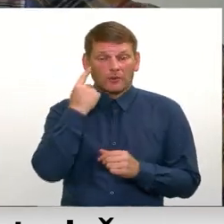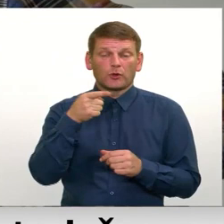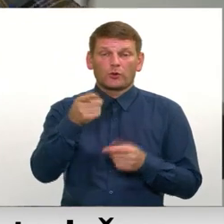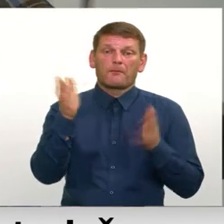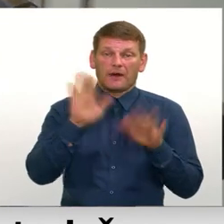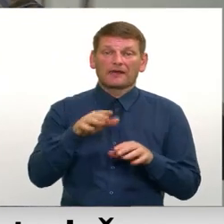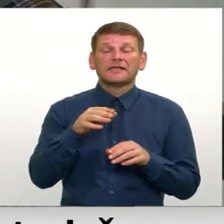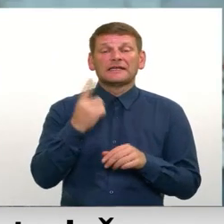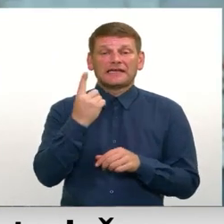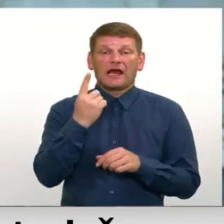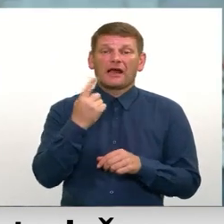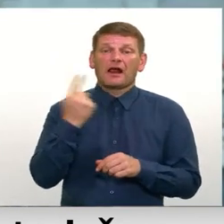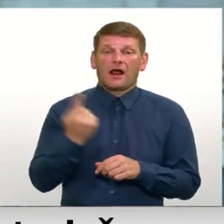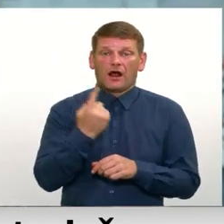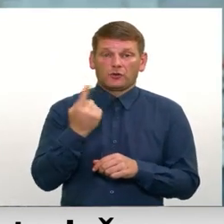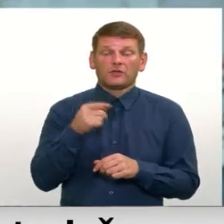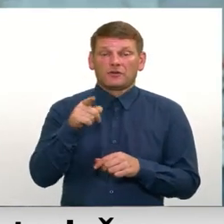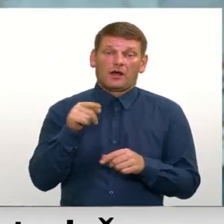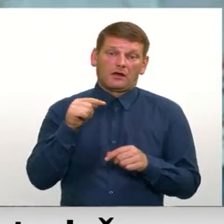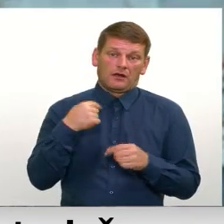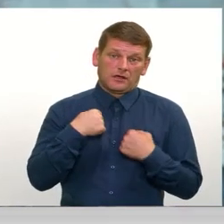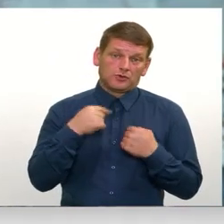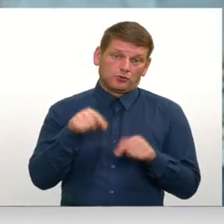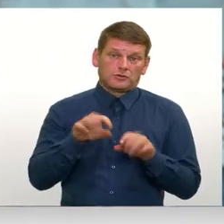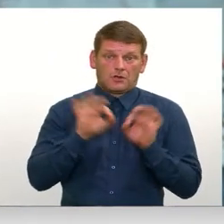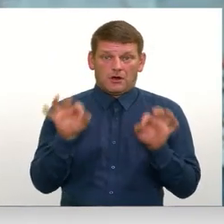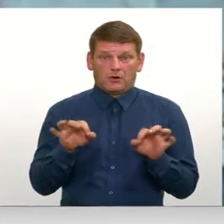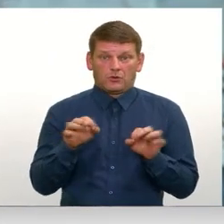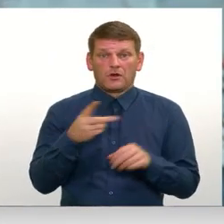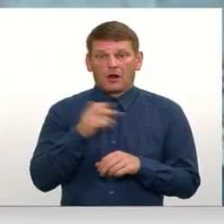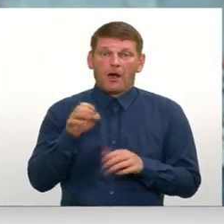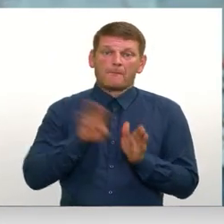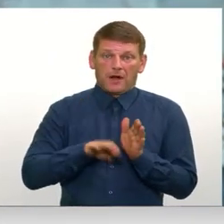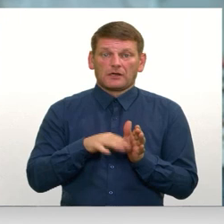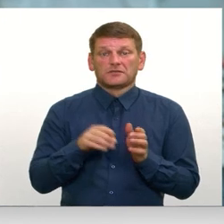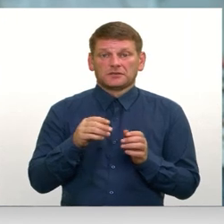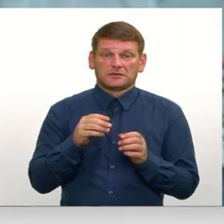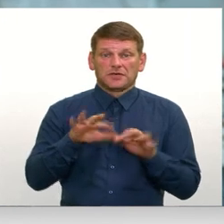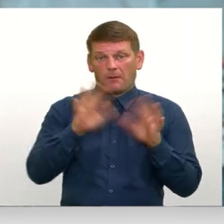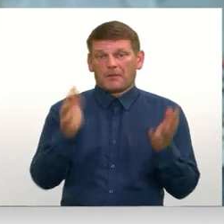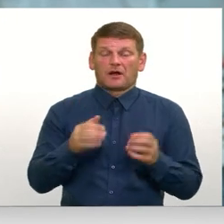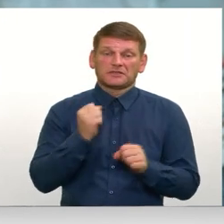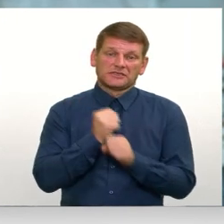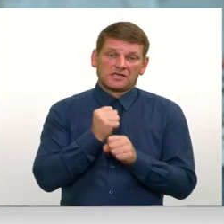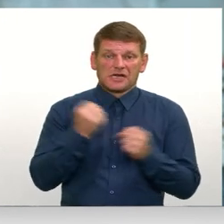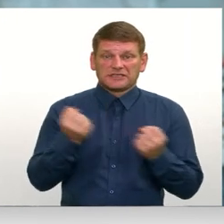palikt vienu uz gadu. Tā es tur sāku, kā parasti apārāts strādnieks pie zāļa.